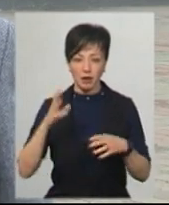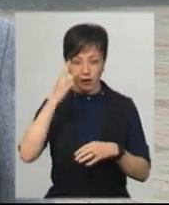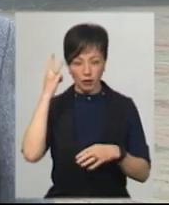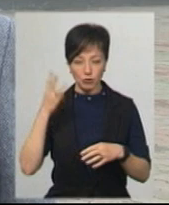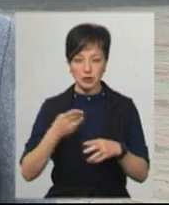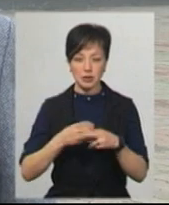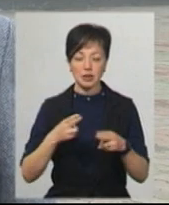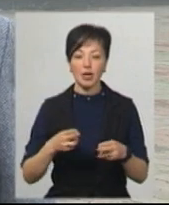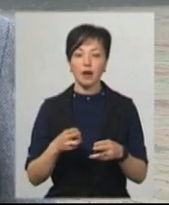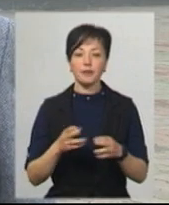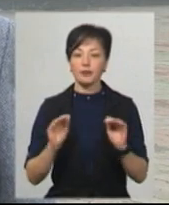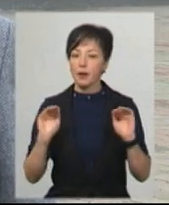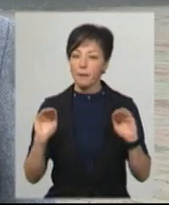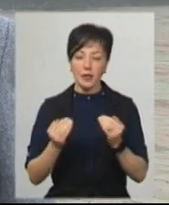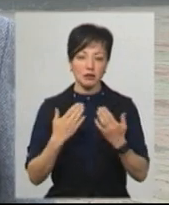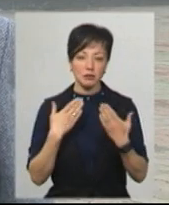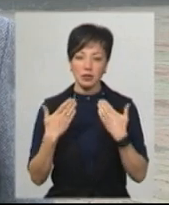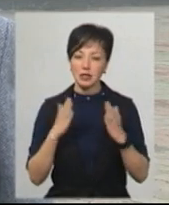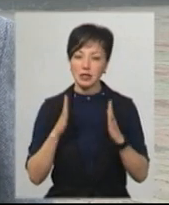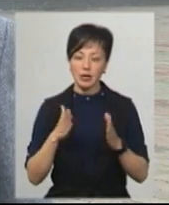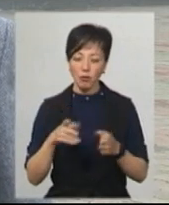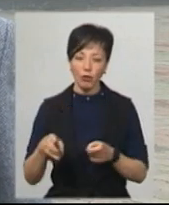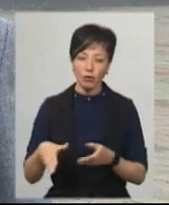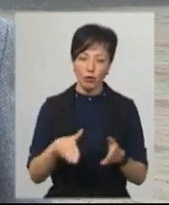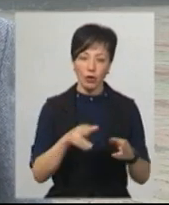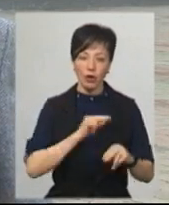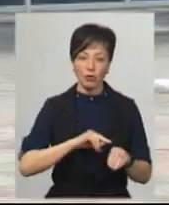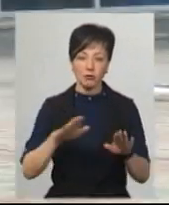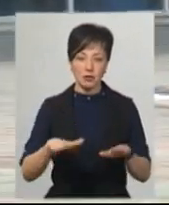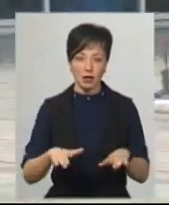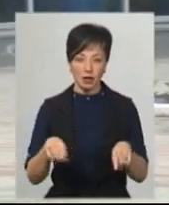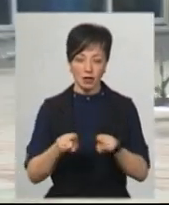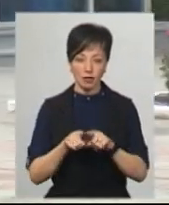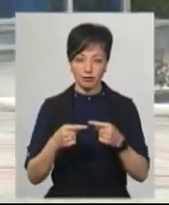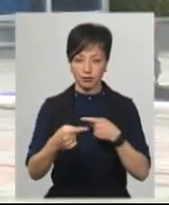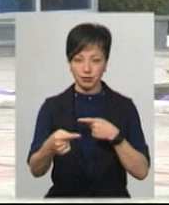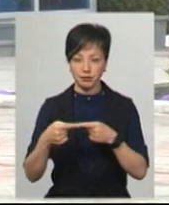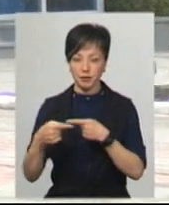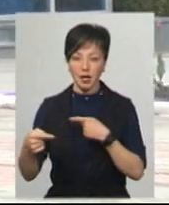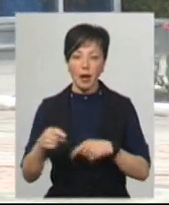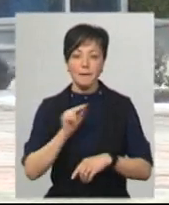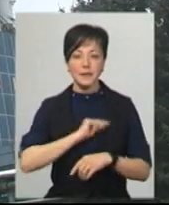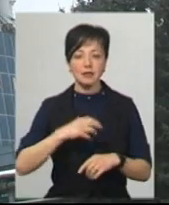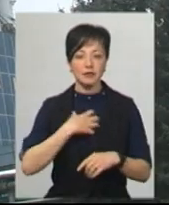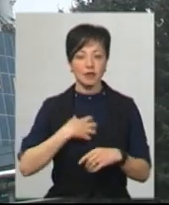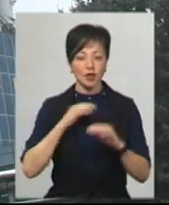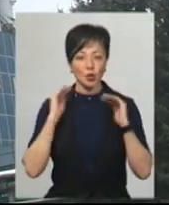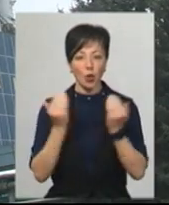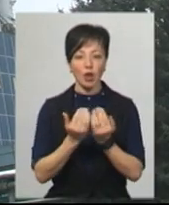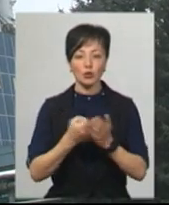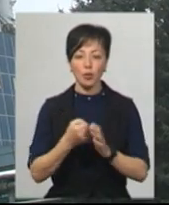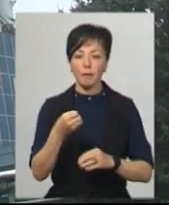Обмежено спілкування не тільки по дорозі, а й на робочих місцях. Критичний персонал перебуватиме в ізоляції до 15